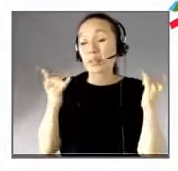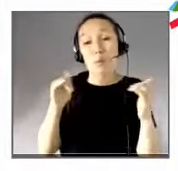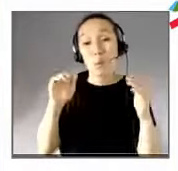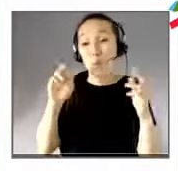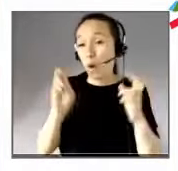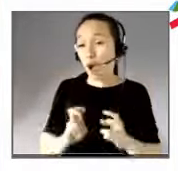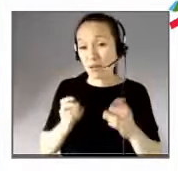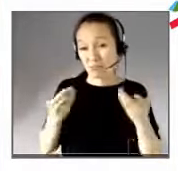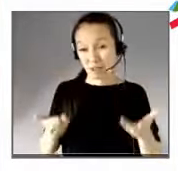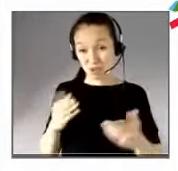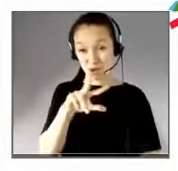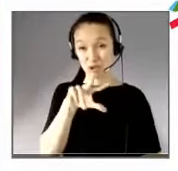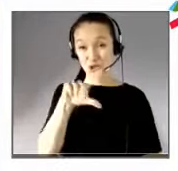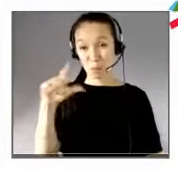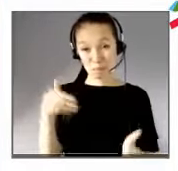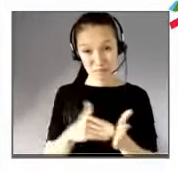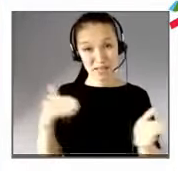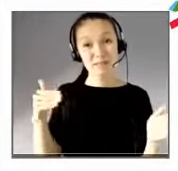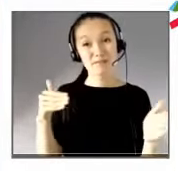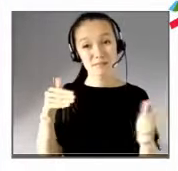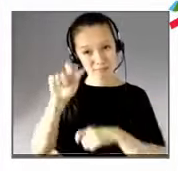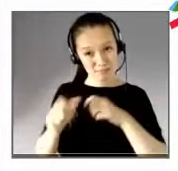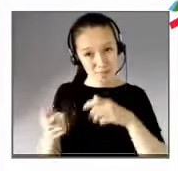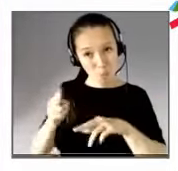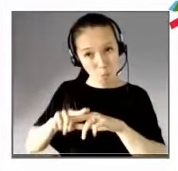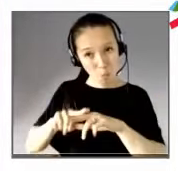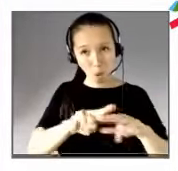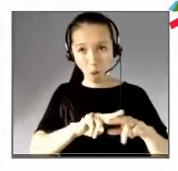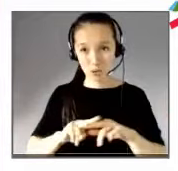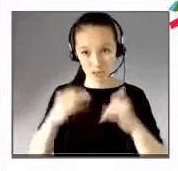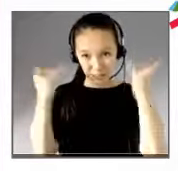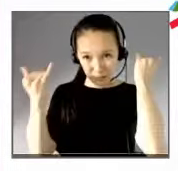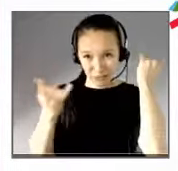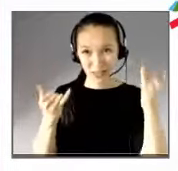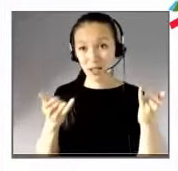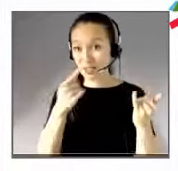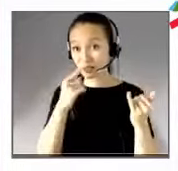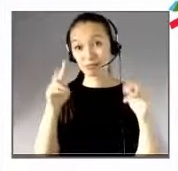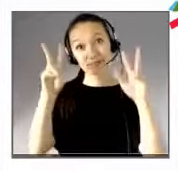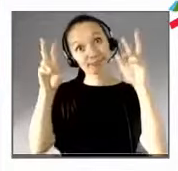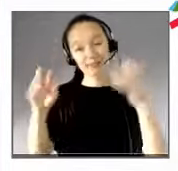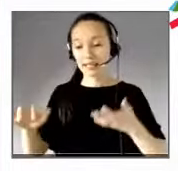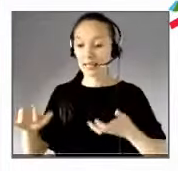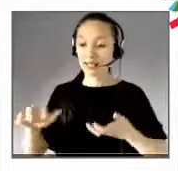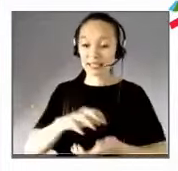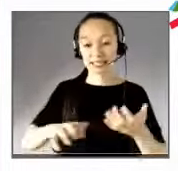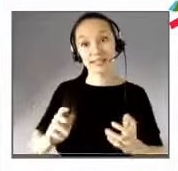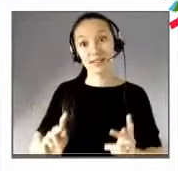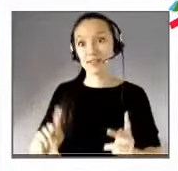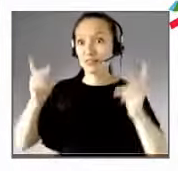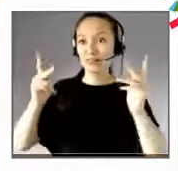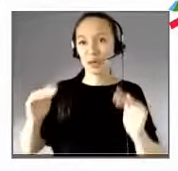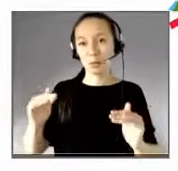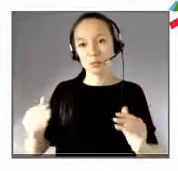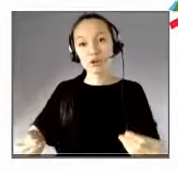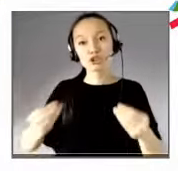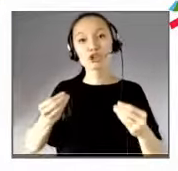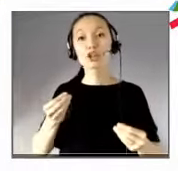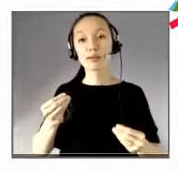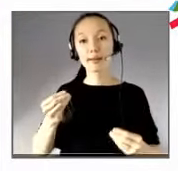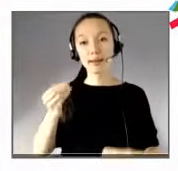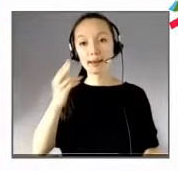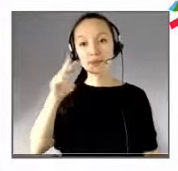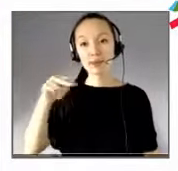vive la crise quand même parce qu'en termes de fraternité, elle a pu faire éclore un regard différent, des relations